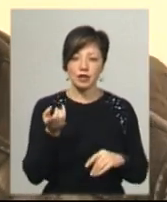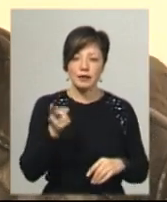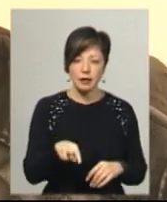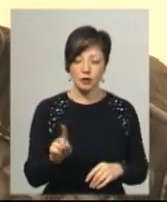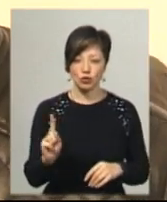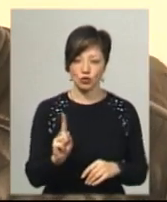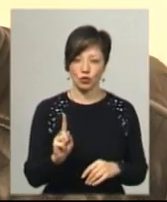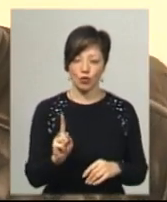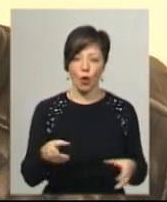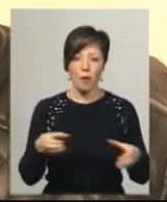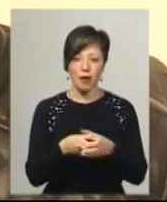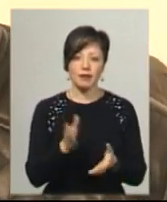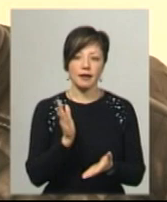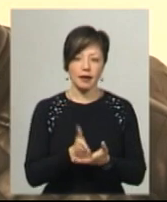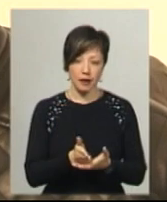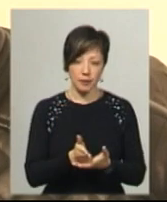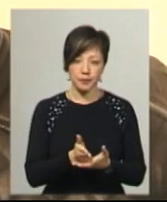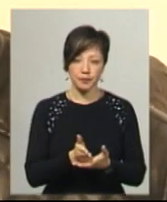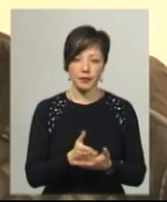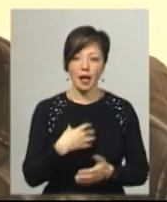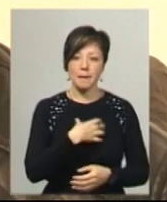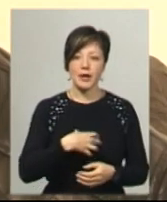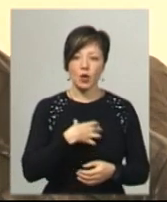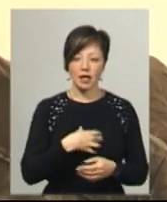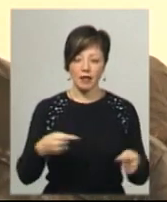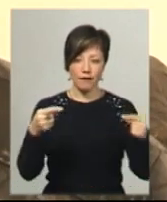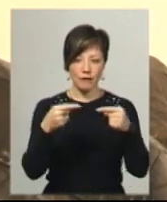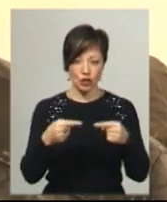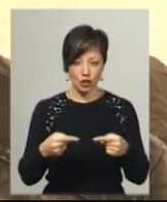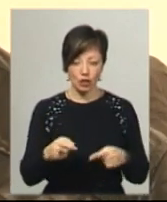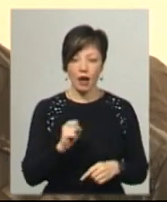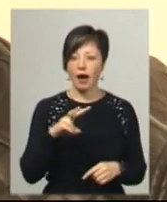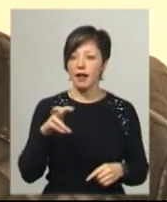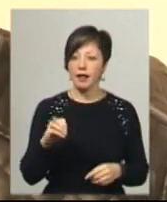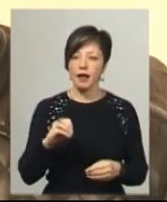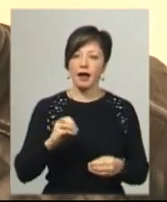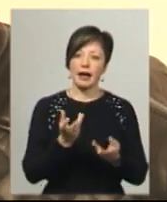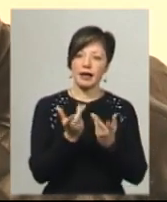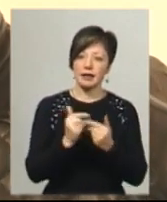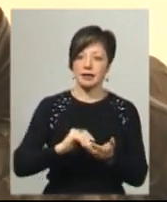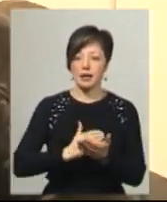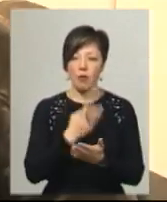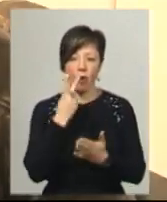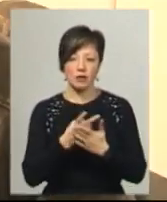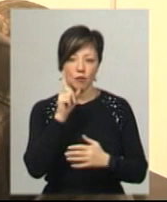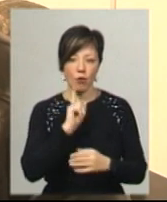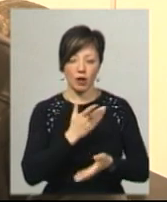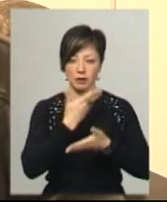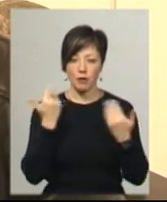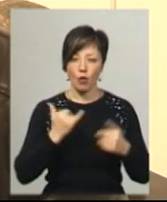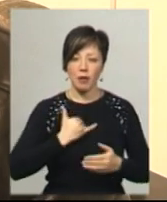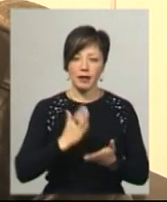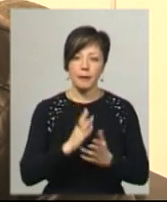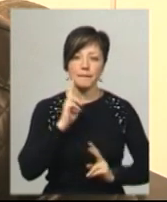команда є, пріоритети визначені, але кількісних, якісних показників поки немає. У мене є